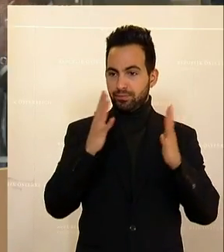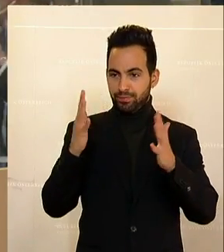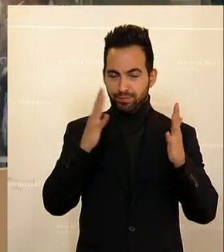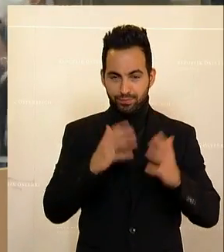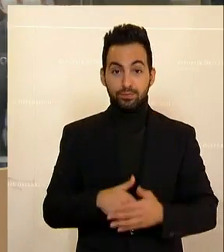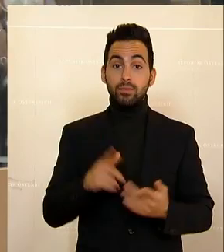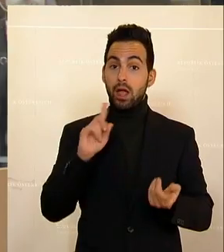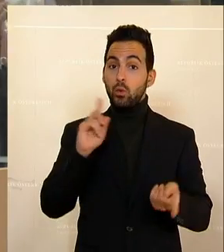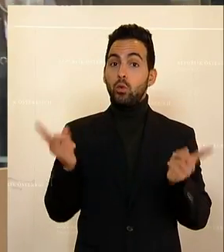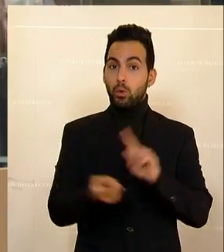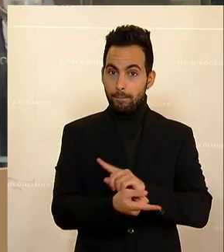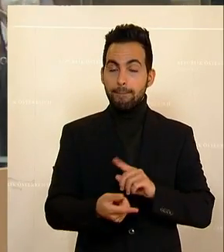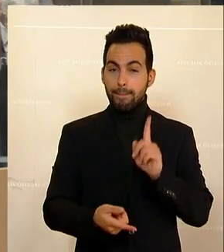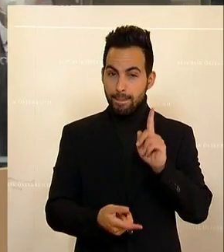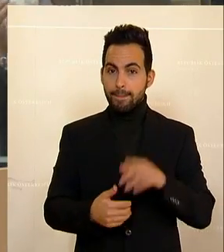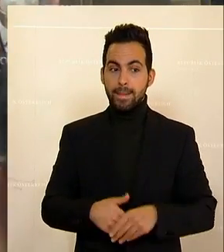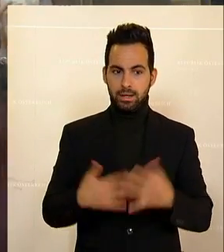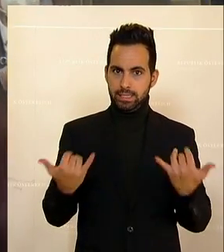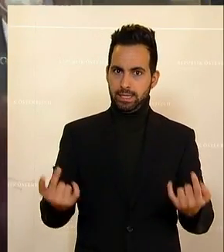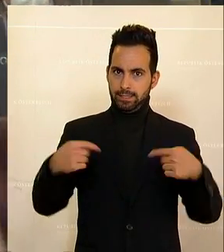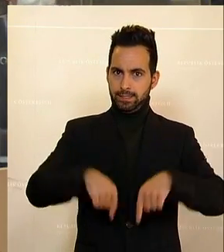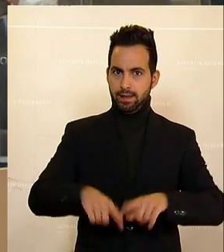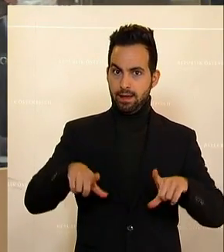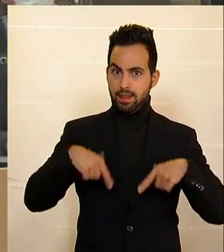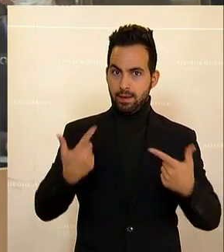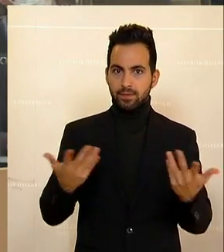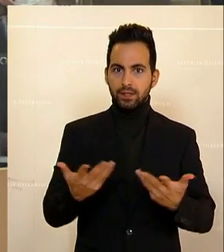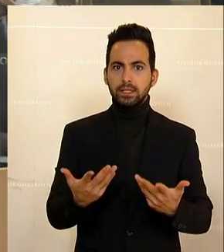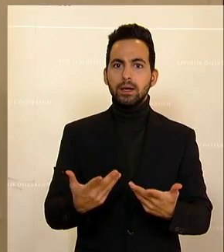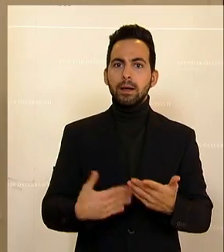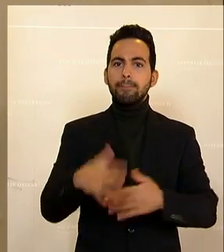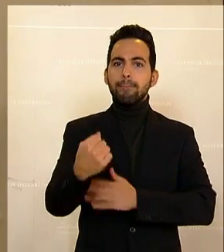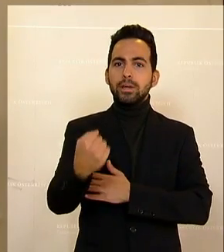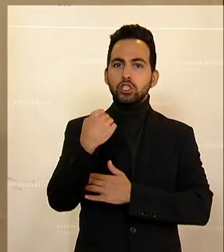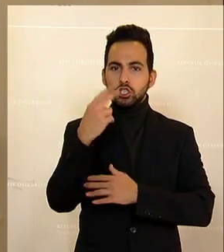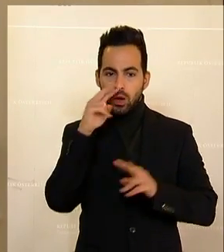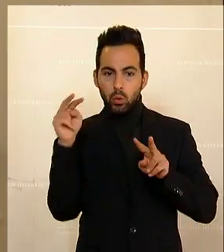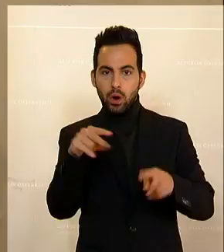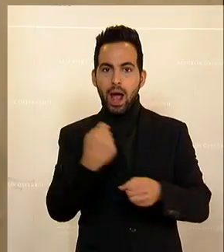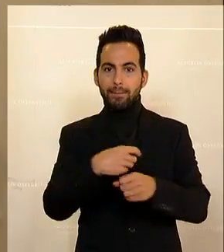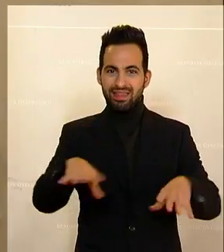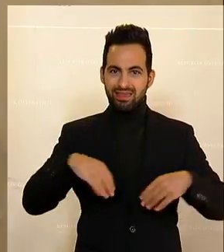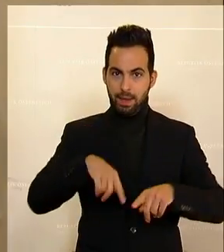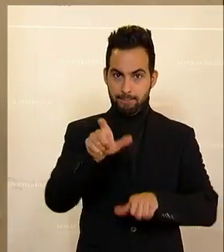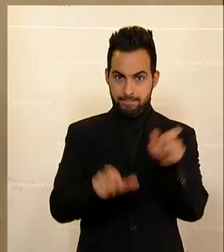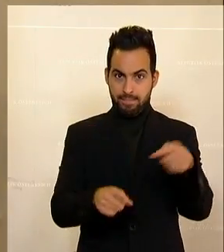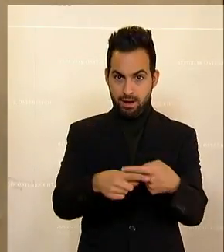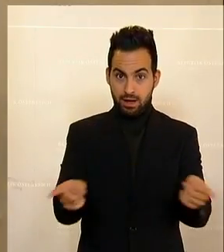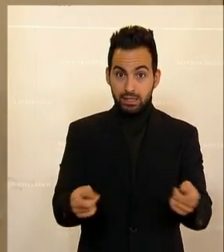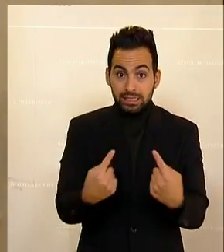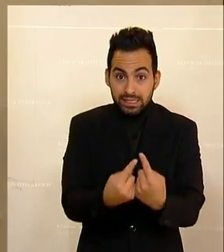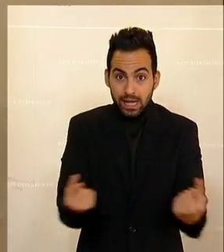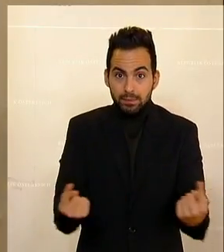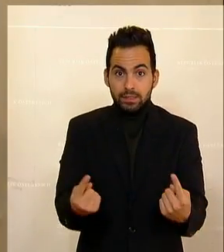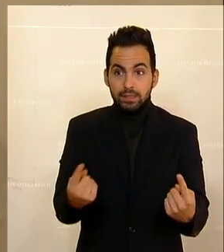Im Gegenteil, das, was hier passiert, ist eine Stärkung von genau diesen Arbeitnehmerinnen, die vermutlich zu denjenigen